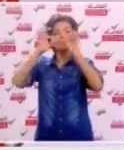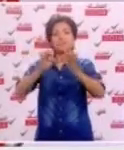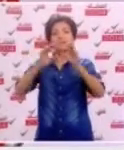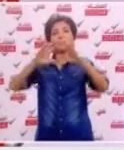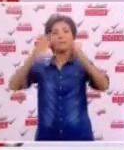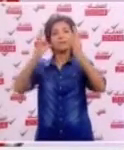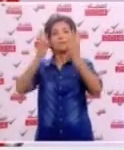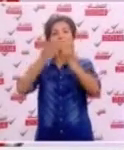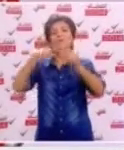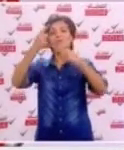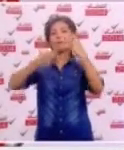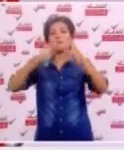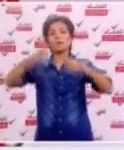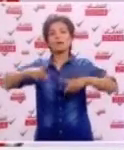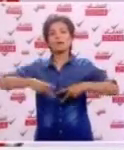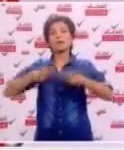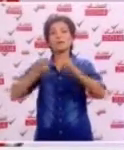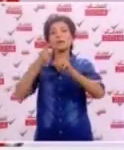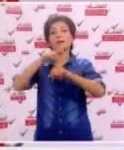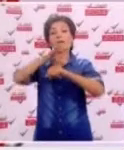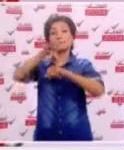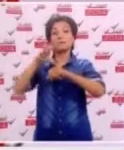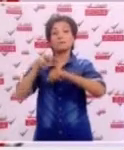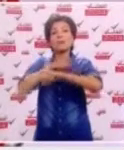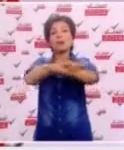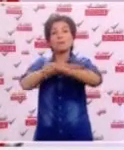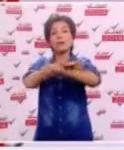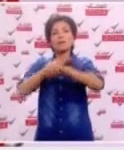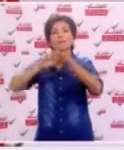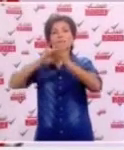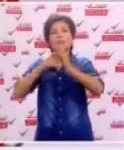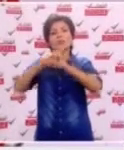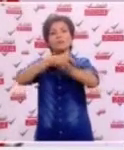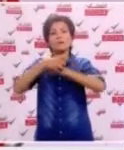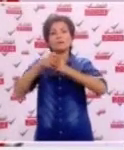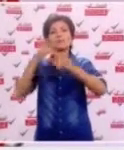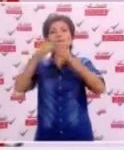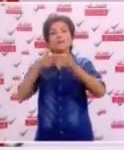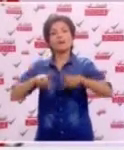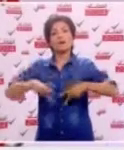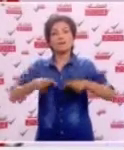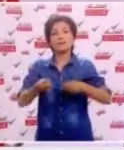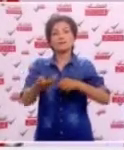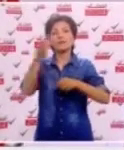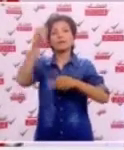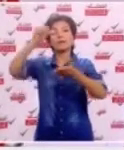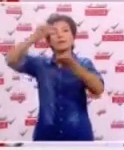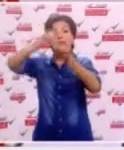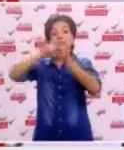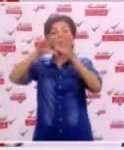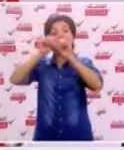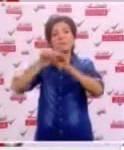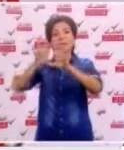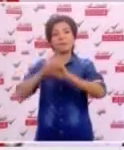المعاناة اليومية للفئات الفقيرة في الجهات المهمشة ويدافع عن المقدر الشرائية للطبق الوسطى اللي